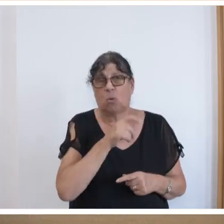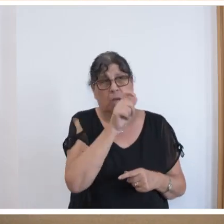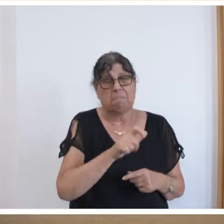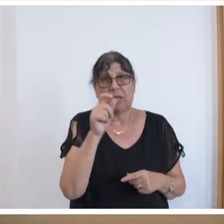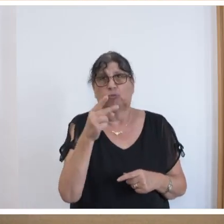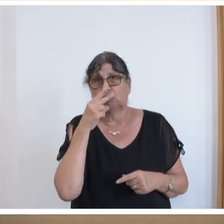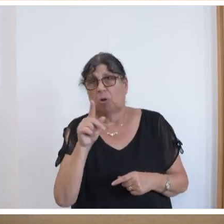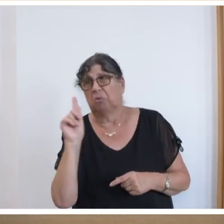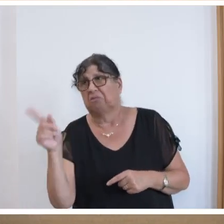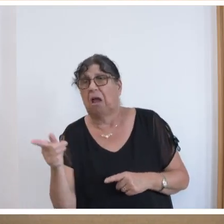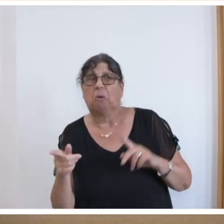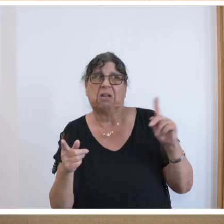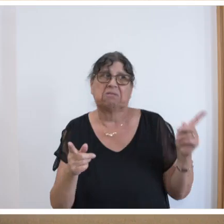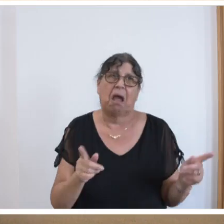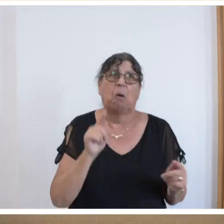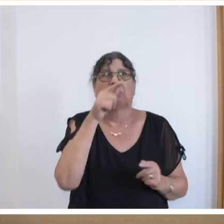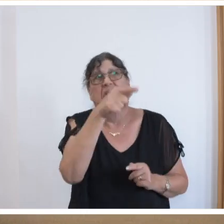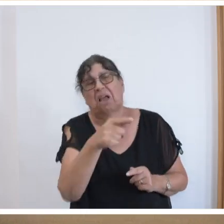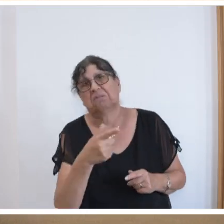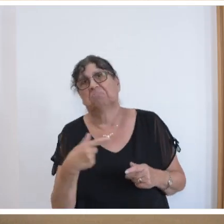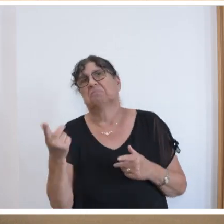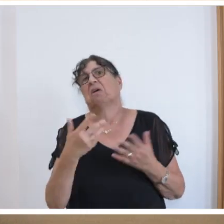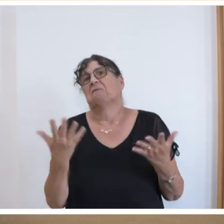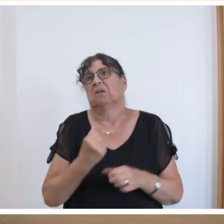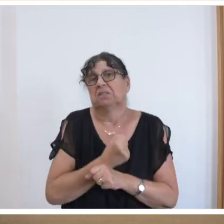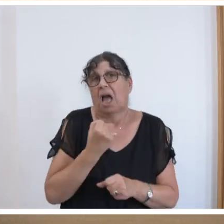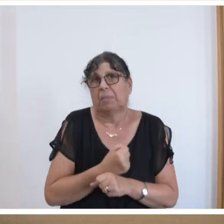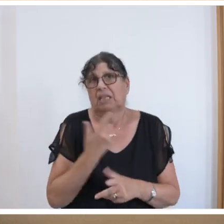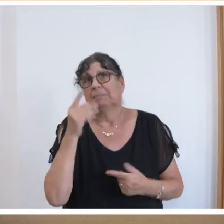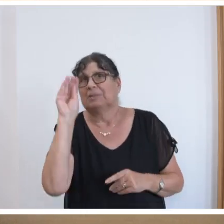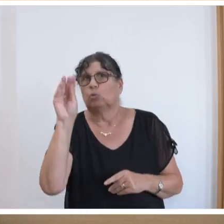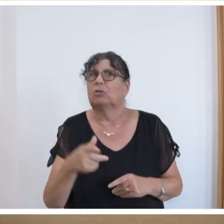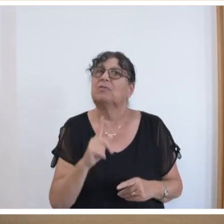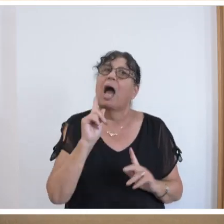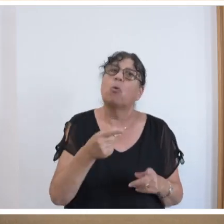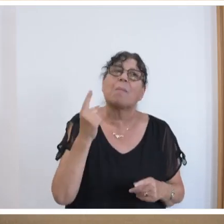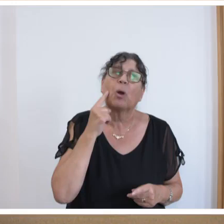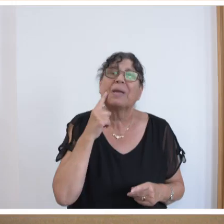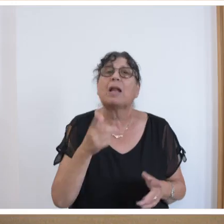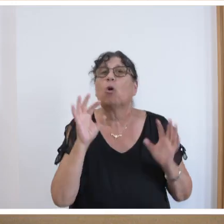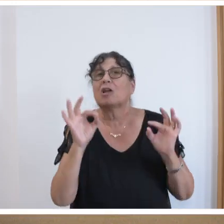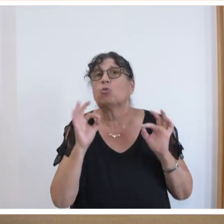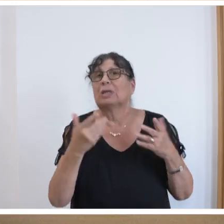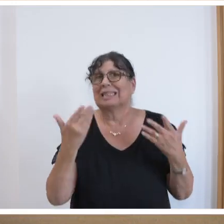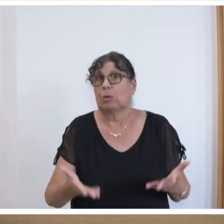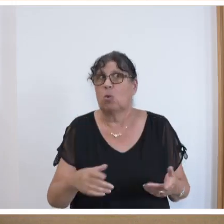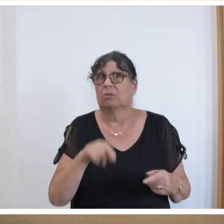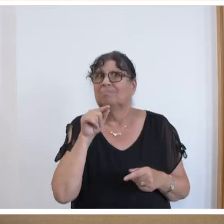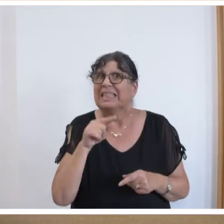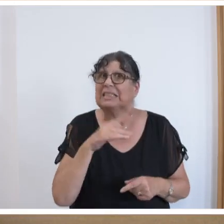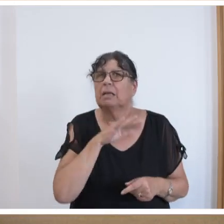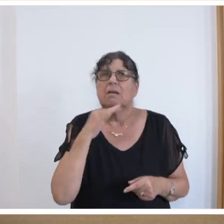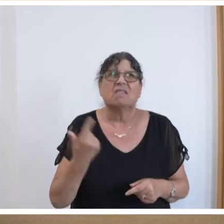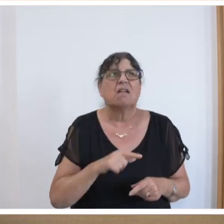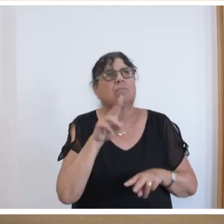rechts, sie blicken über den Tellerrand und sie probieren sich aus. Und ich finde, das ist auch grundsätzlich gut so, denn diese Vielfalt ist für uns